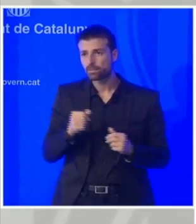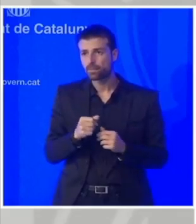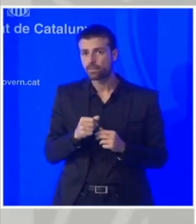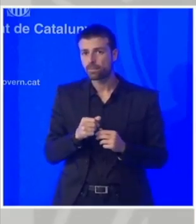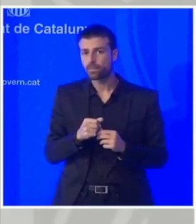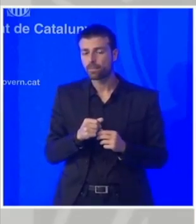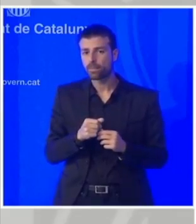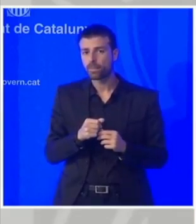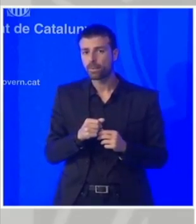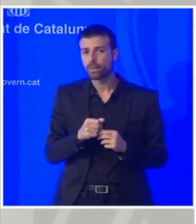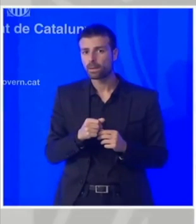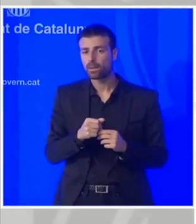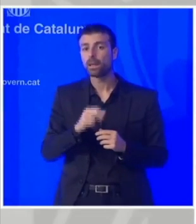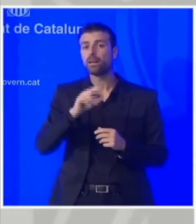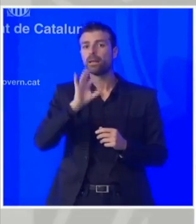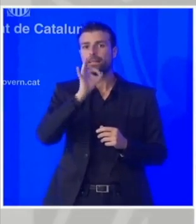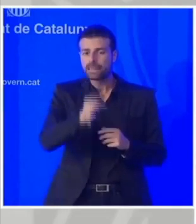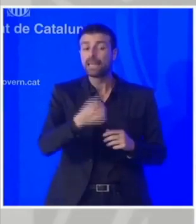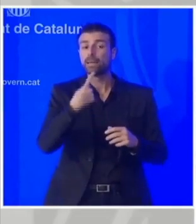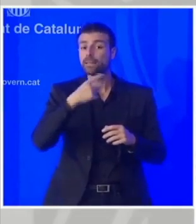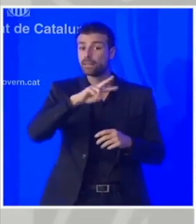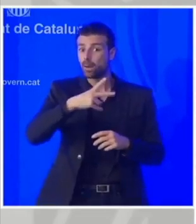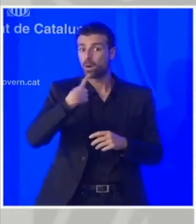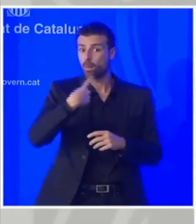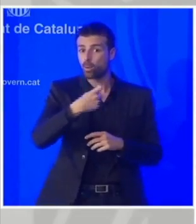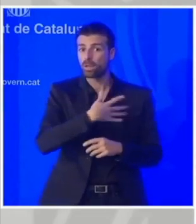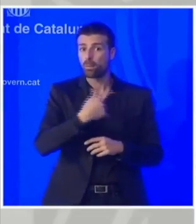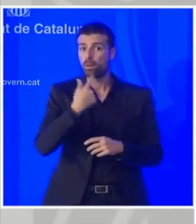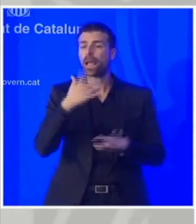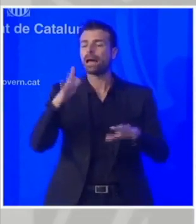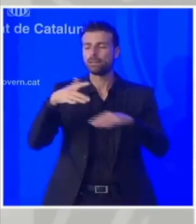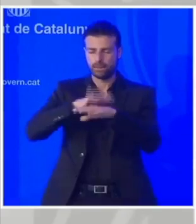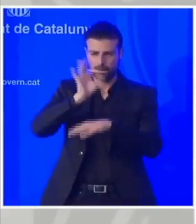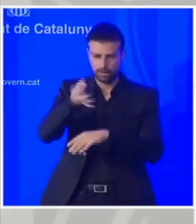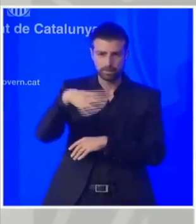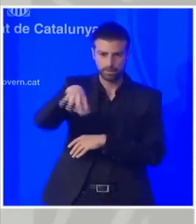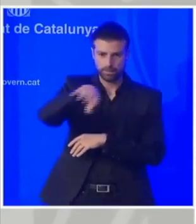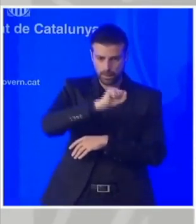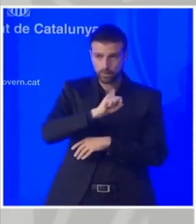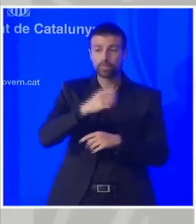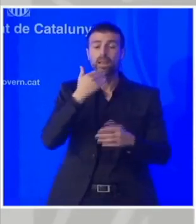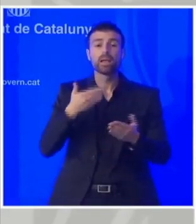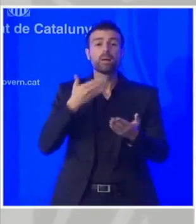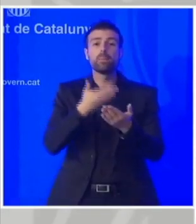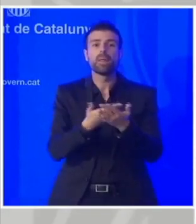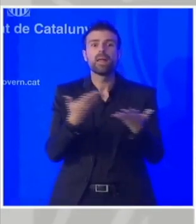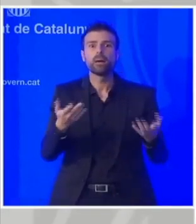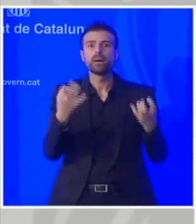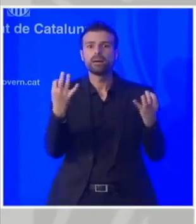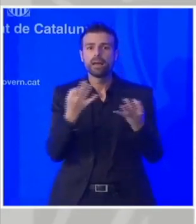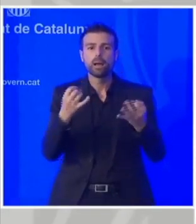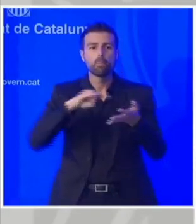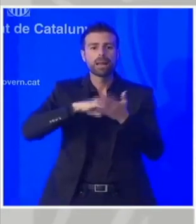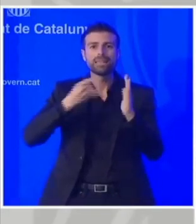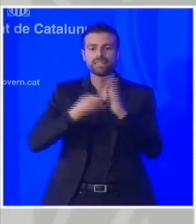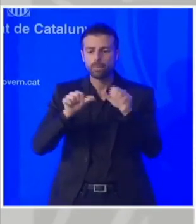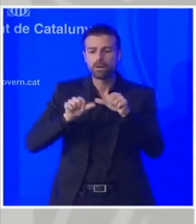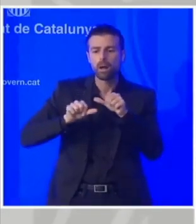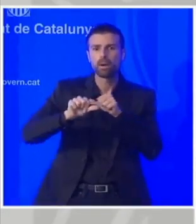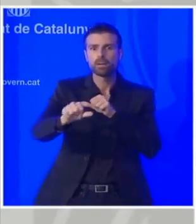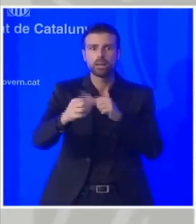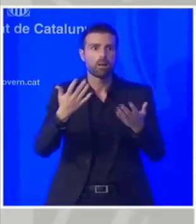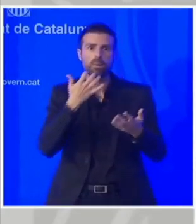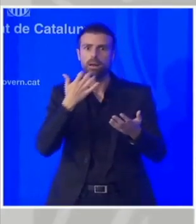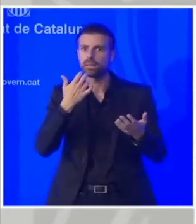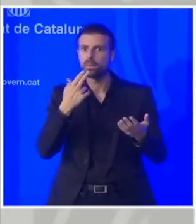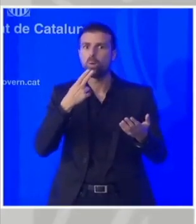sí bàsicament doncs donada l'experiència d'aquesta primera reversió que vostès demanen com plantegen els serveis que les